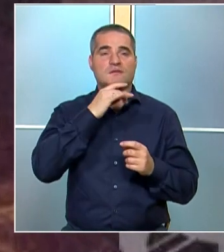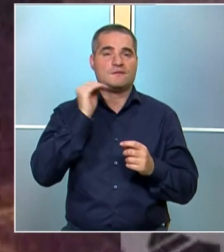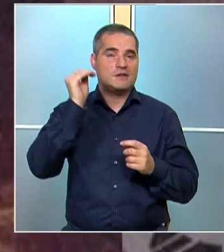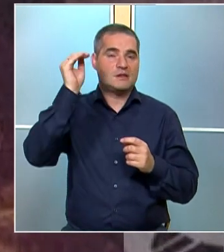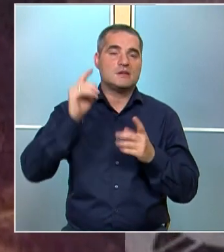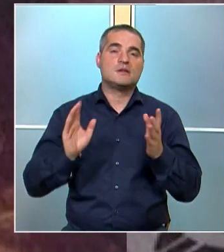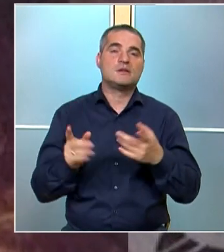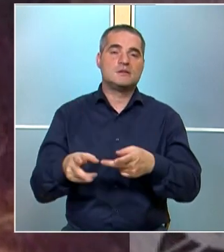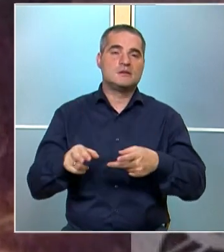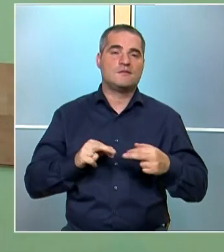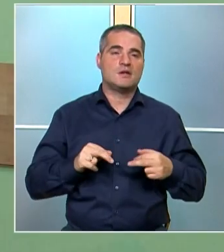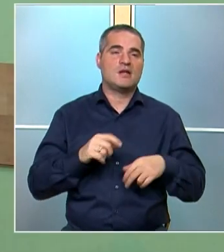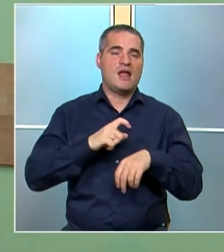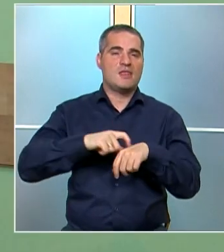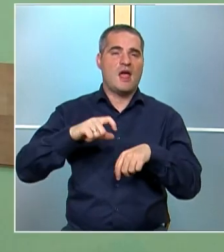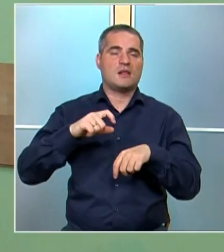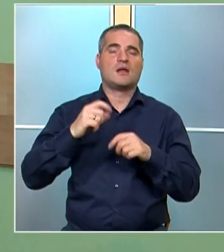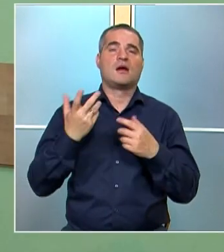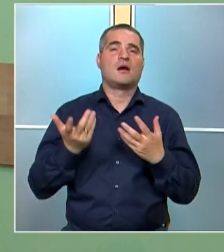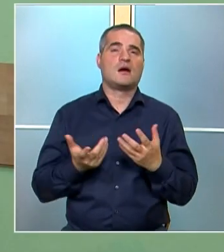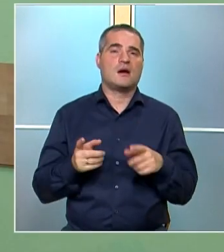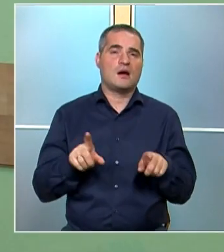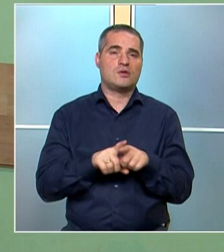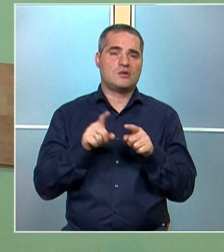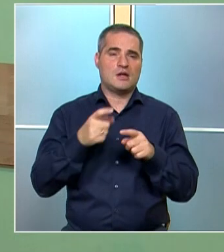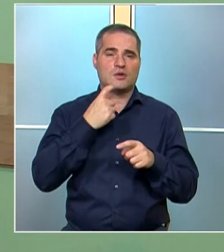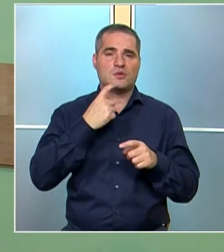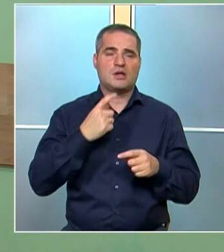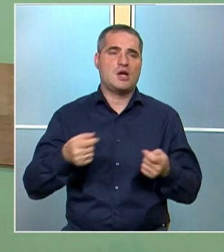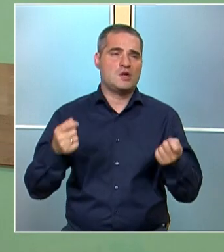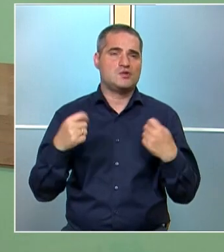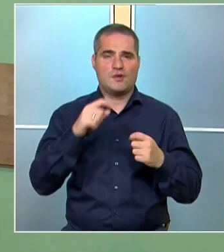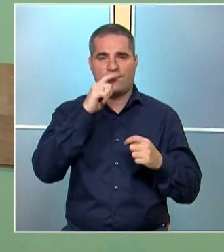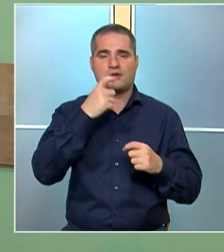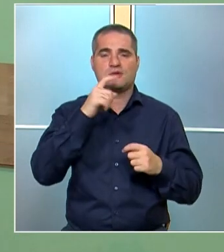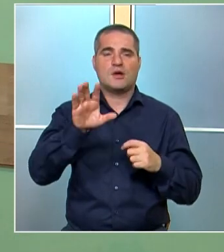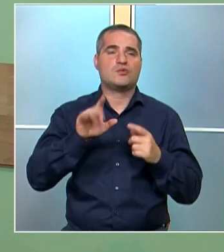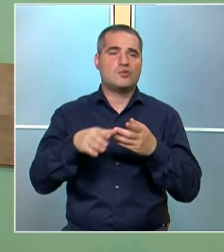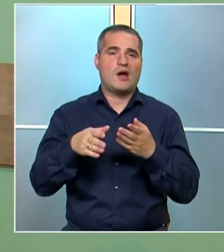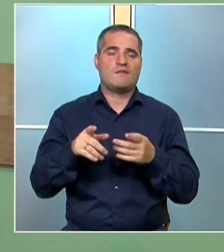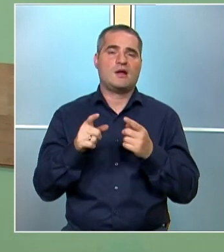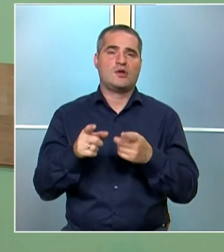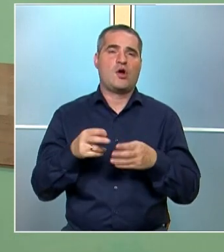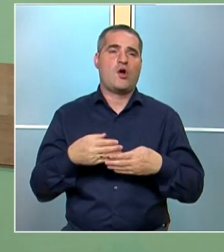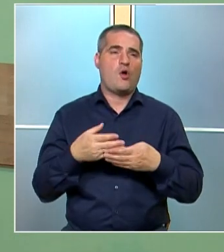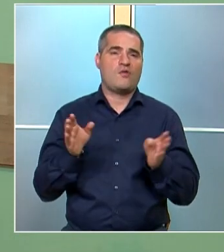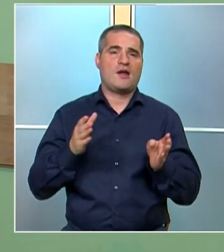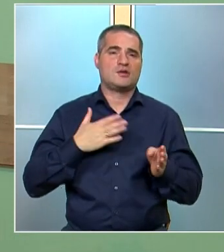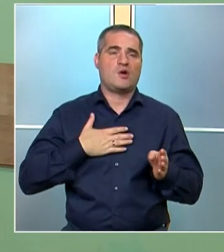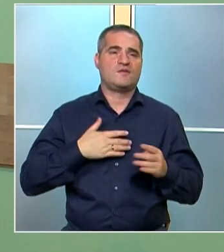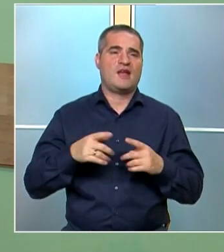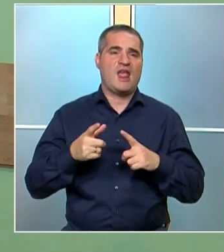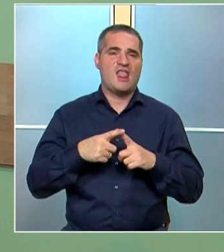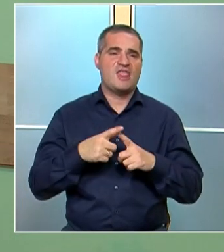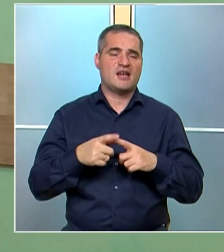възраст той се завръща в Делфт, като тази година е изключително важна за него, тъй като тогава той оттвага собствен текстилен